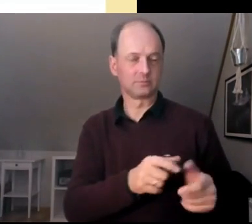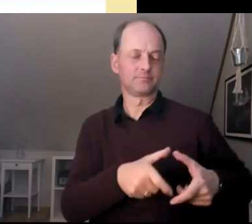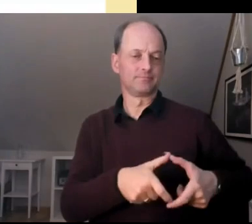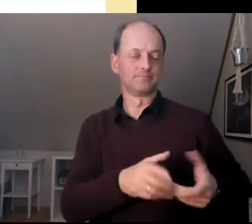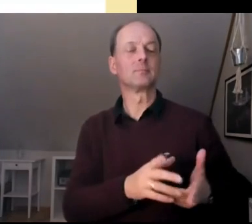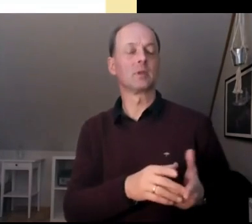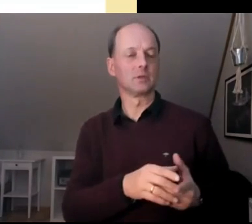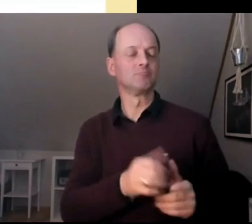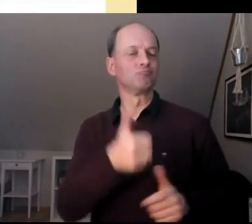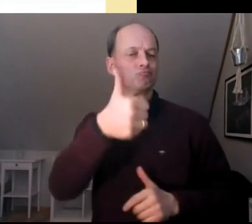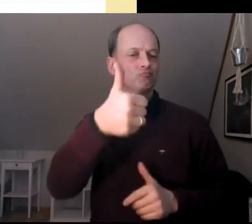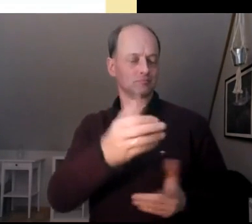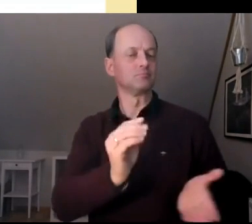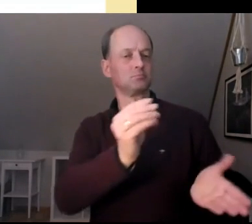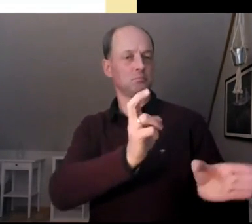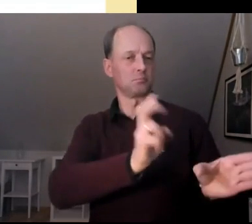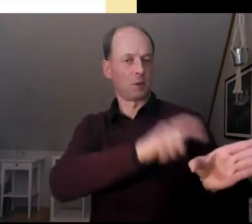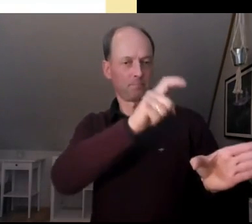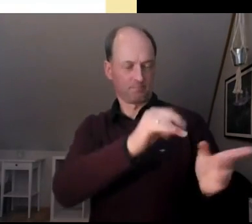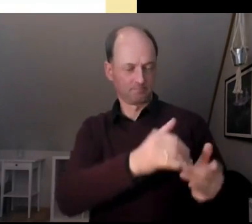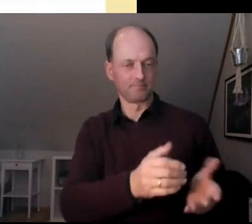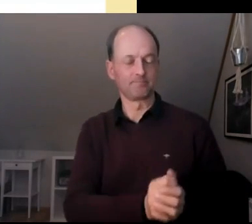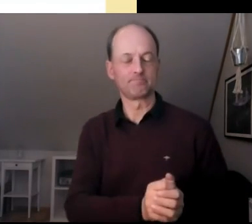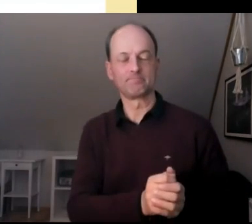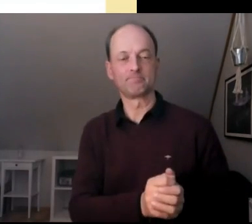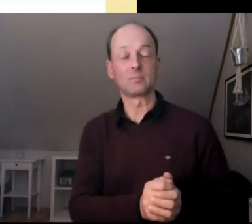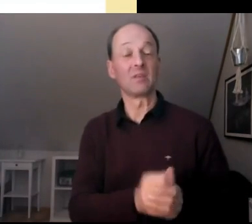Frage wir als erstes vielleicht beantworten sollen.